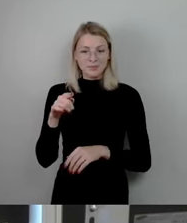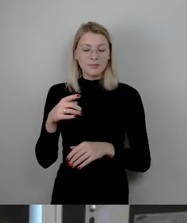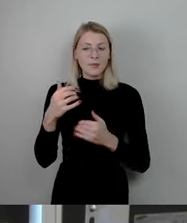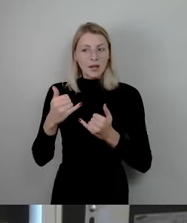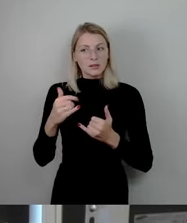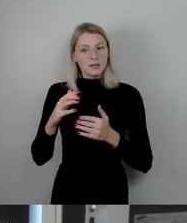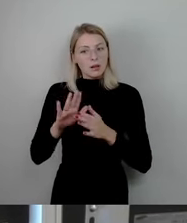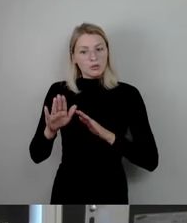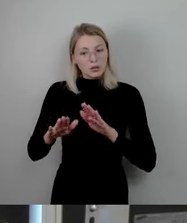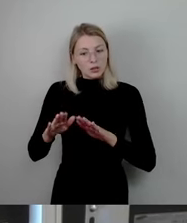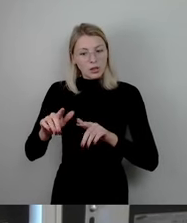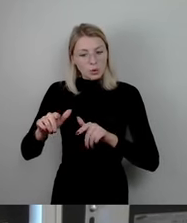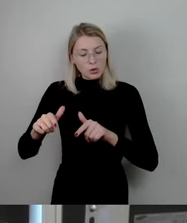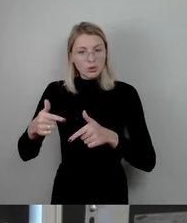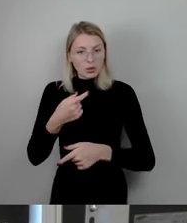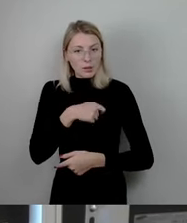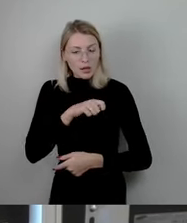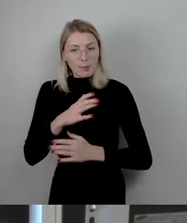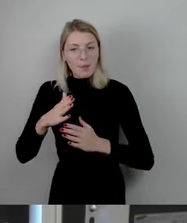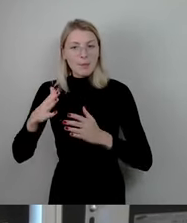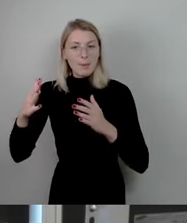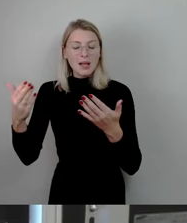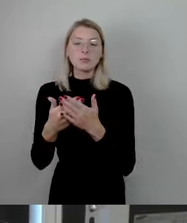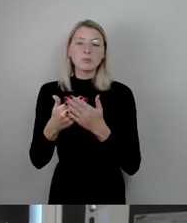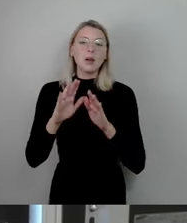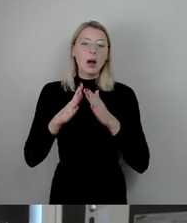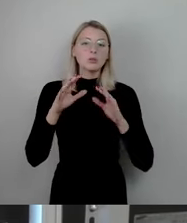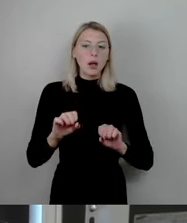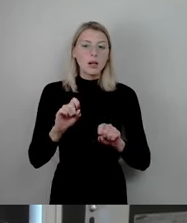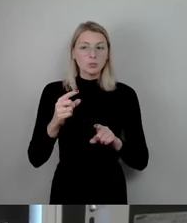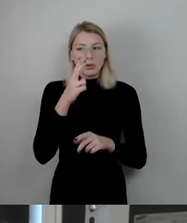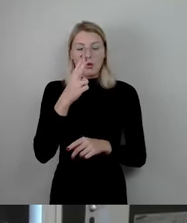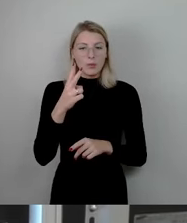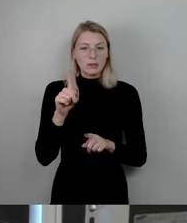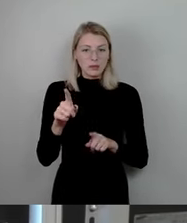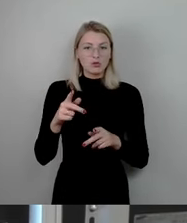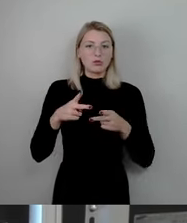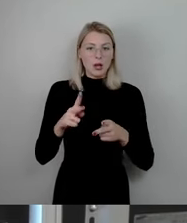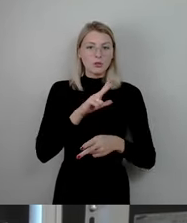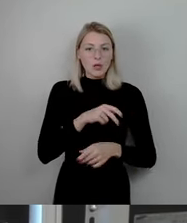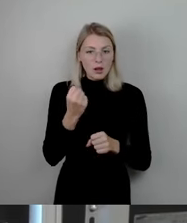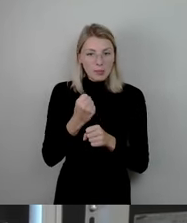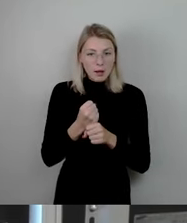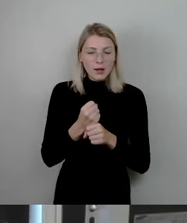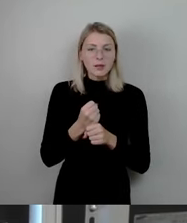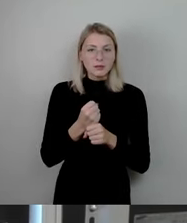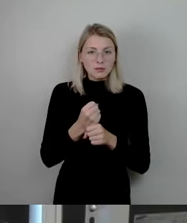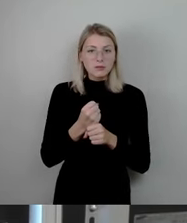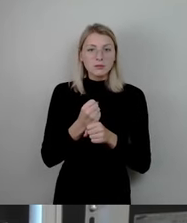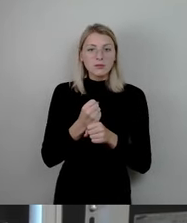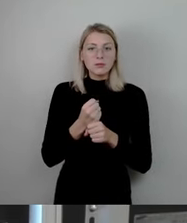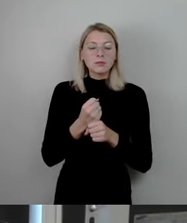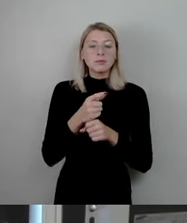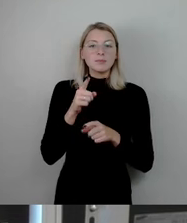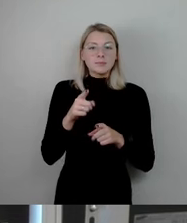heißt, wir müssen im Haushalt auch darauf achten, dass wir die Straßensozialarbeit, die aufsuchende Straßensozialarbeit, die